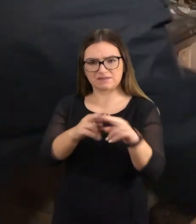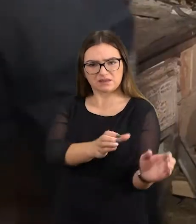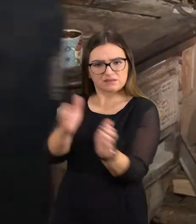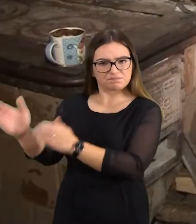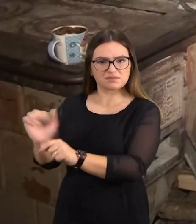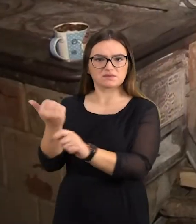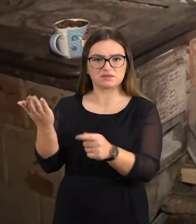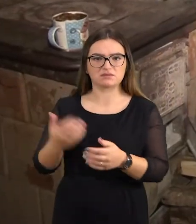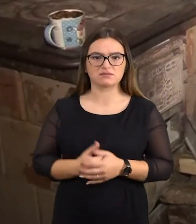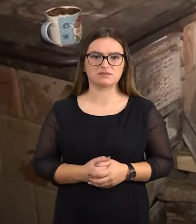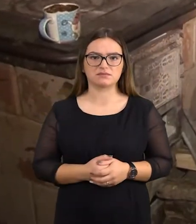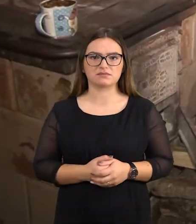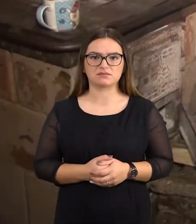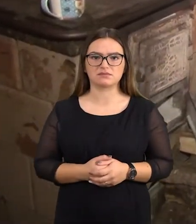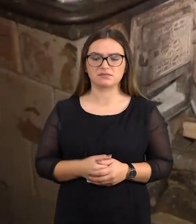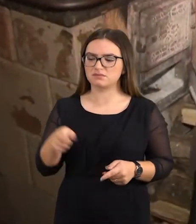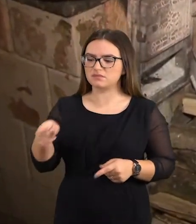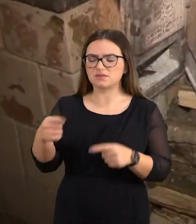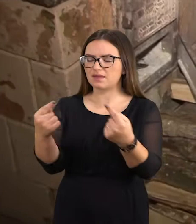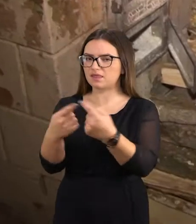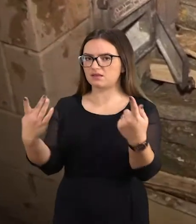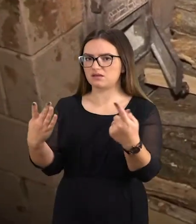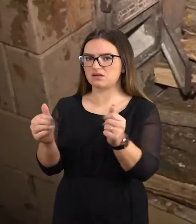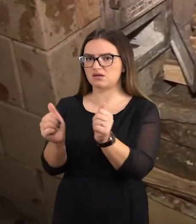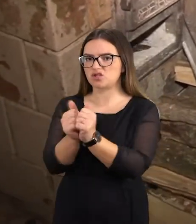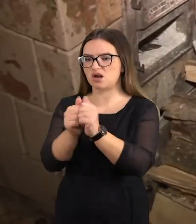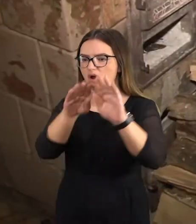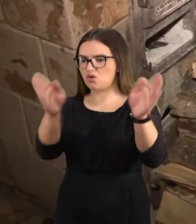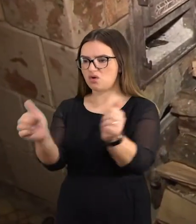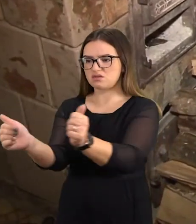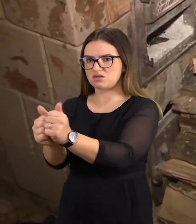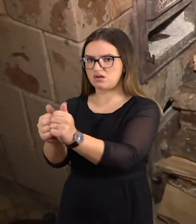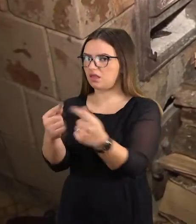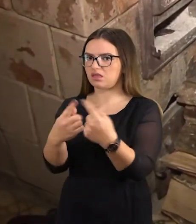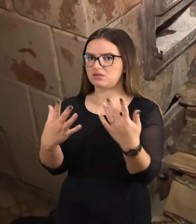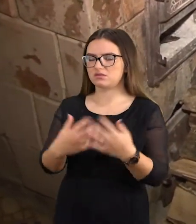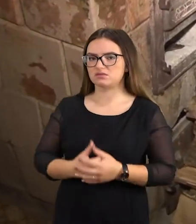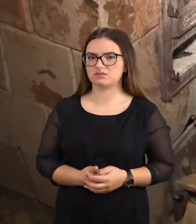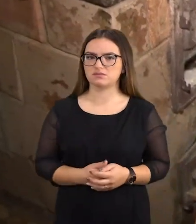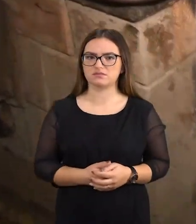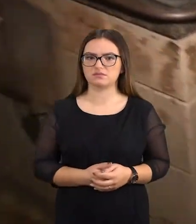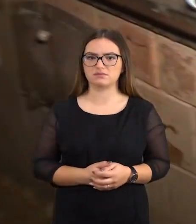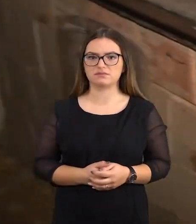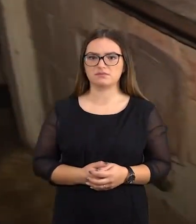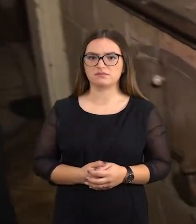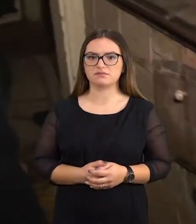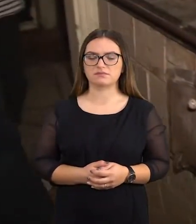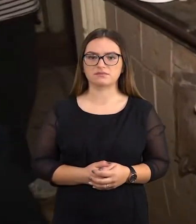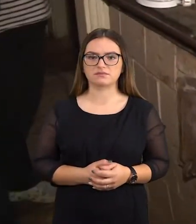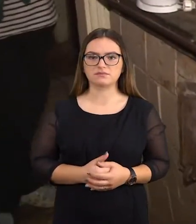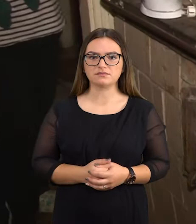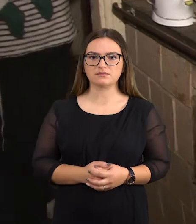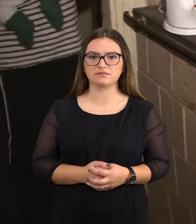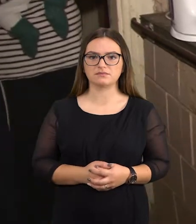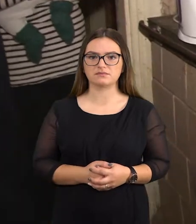jo, vat toliau, sakykime, jau malkos per artį. Ir čia jokių dėtų, jokių dėgių nedėgių. Ne, mes tik tik